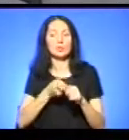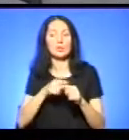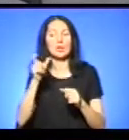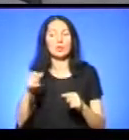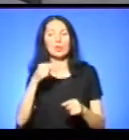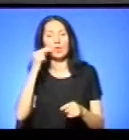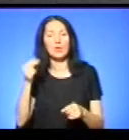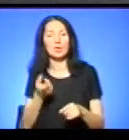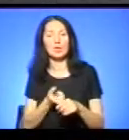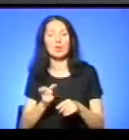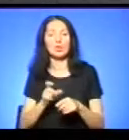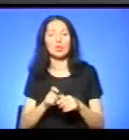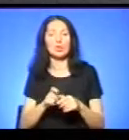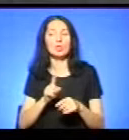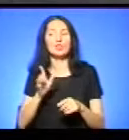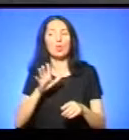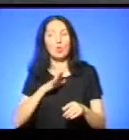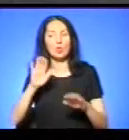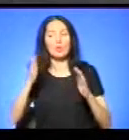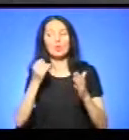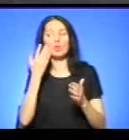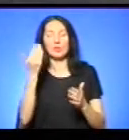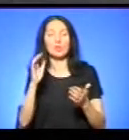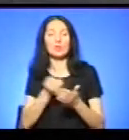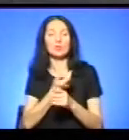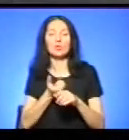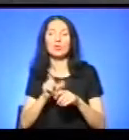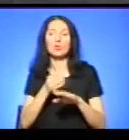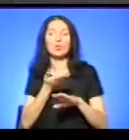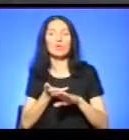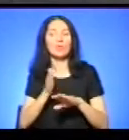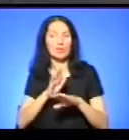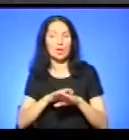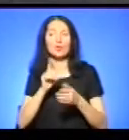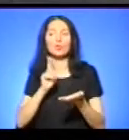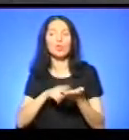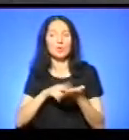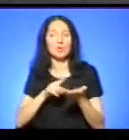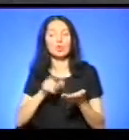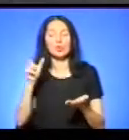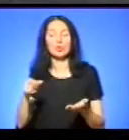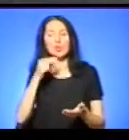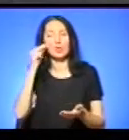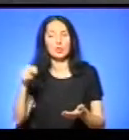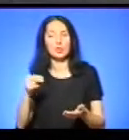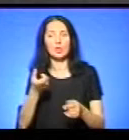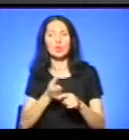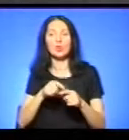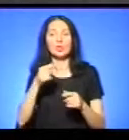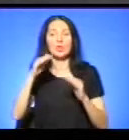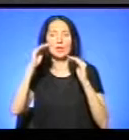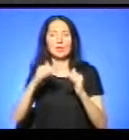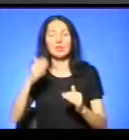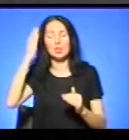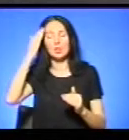І чи були такі випадки, коли вам це вдавалося? Дуже тяжко, дуже тяжко довести, тому що дуже низка свідомість наших громадян. По-перше,